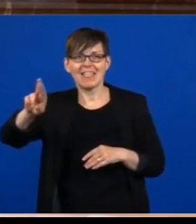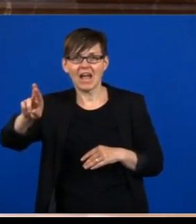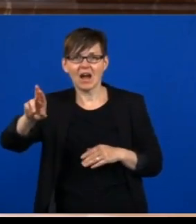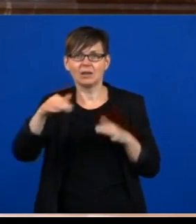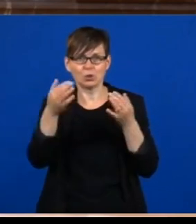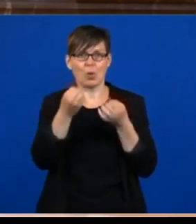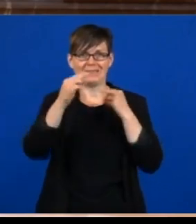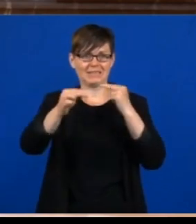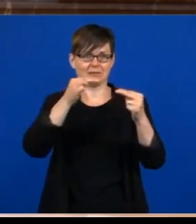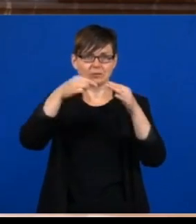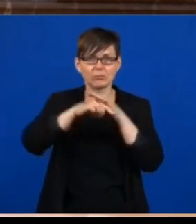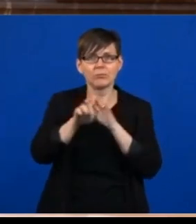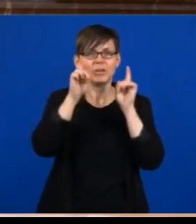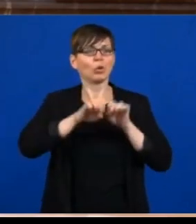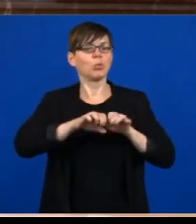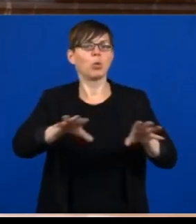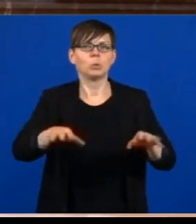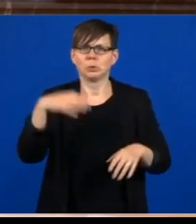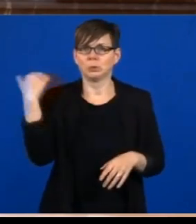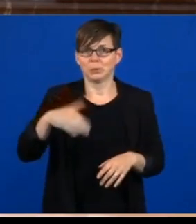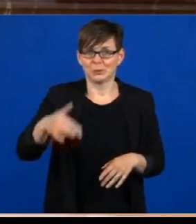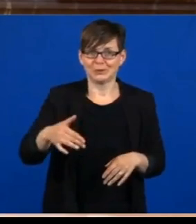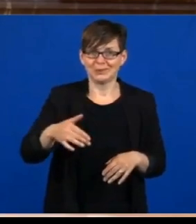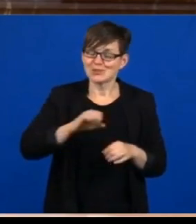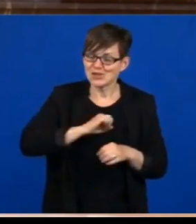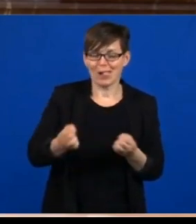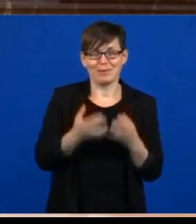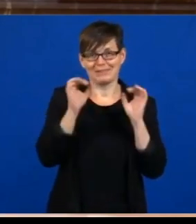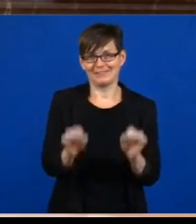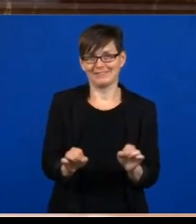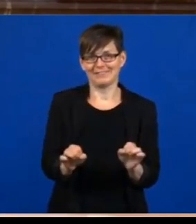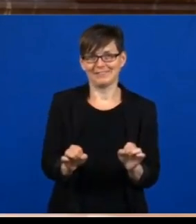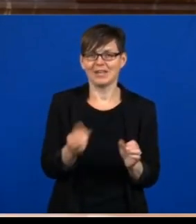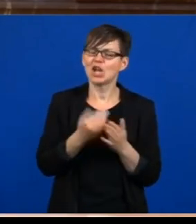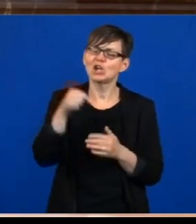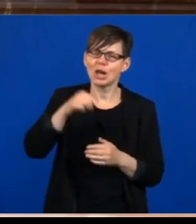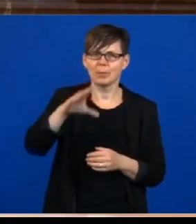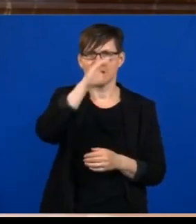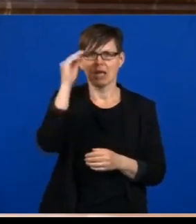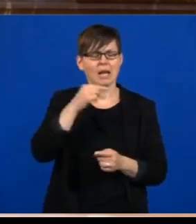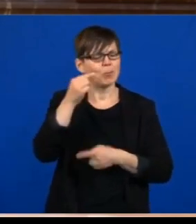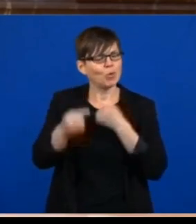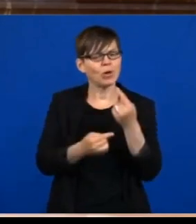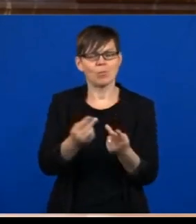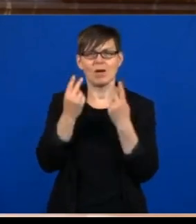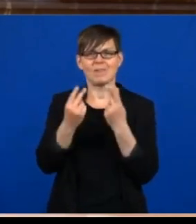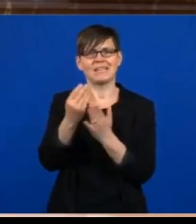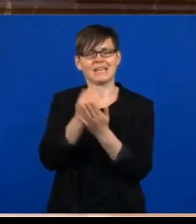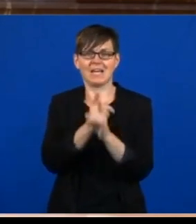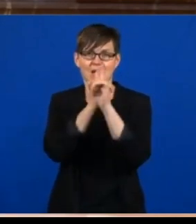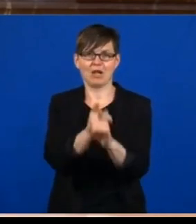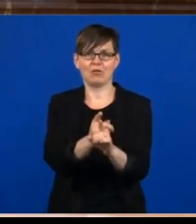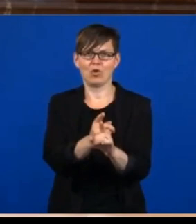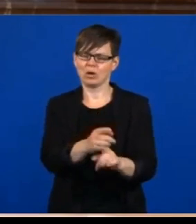des Virus geraten kann. Und deswegen bleiben wir bei unserer Strategie. Immer die Lockerungsschritte, soweit es überschaubar ist,